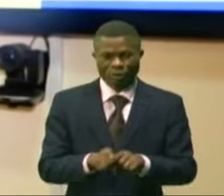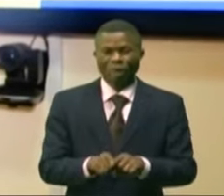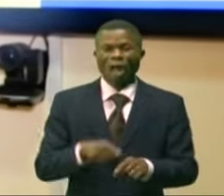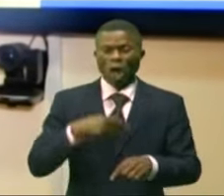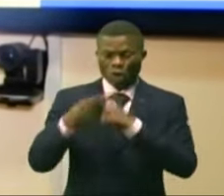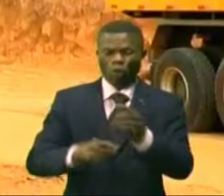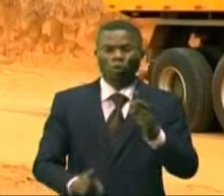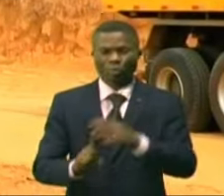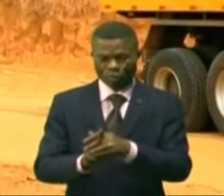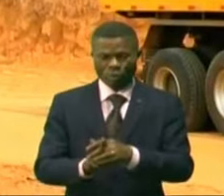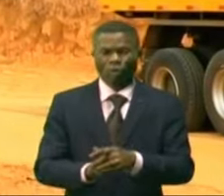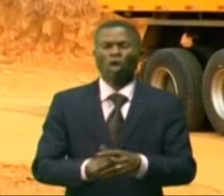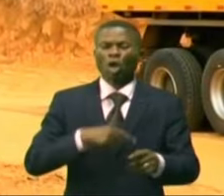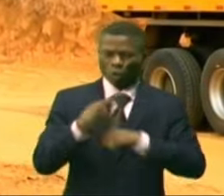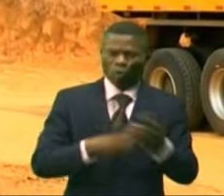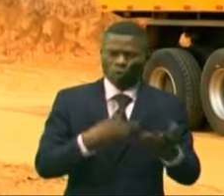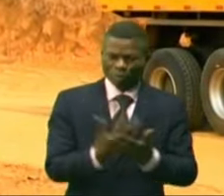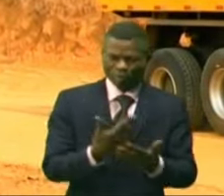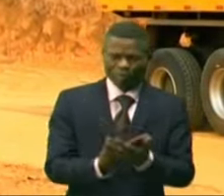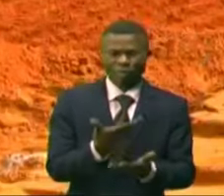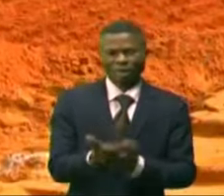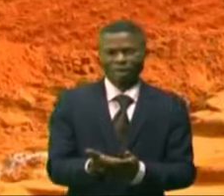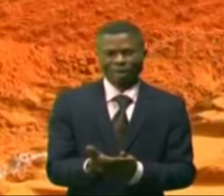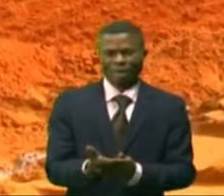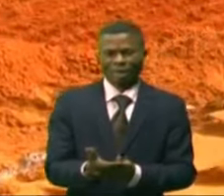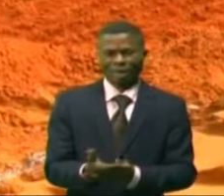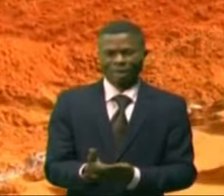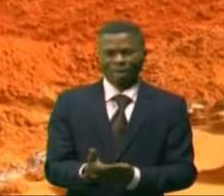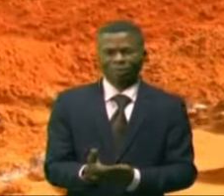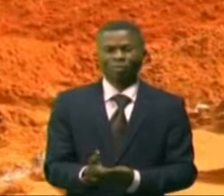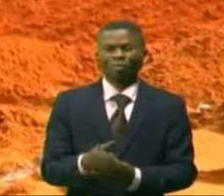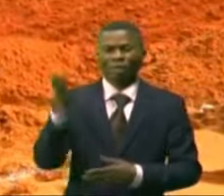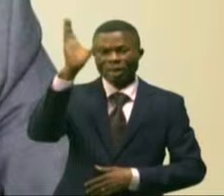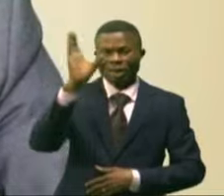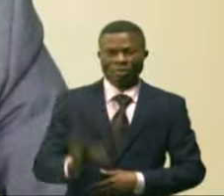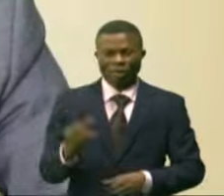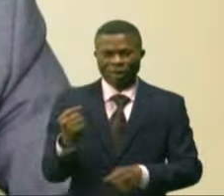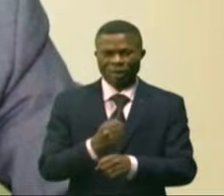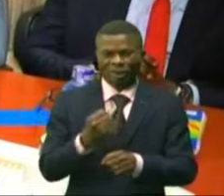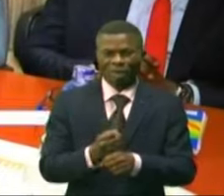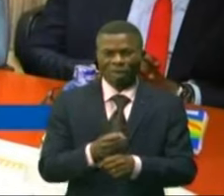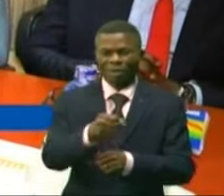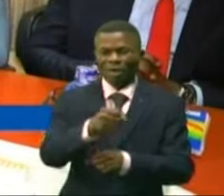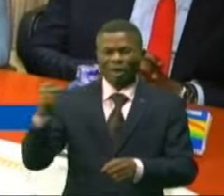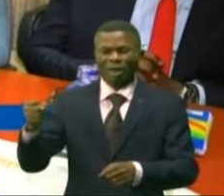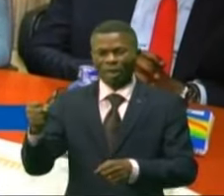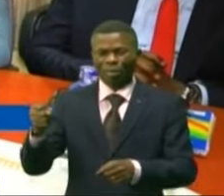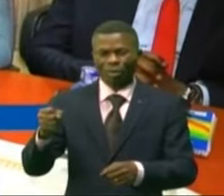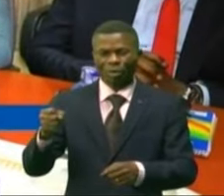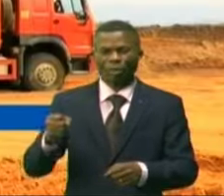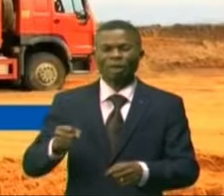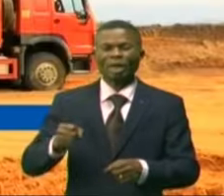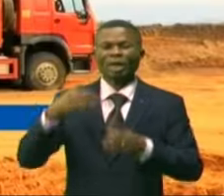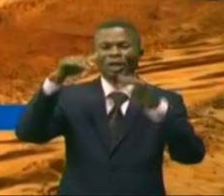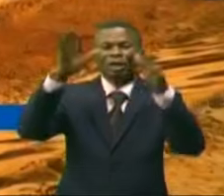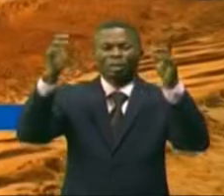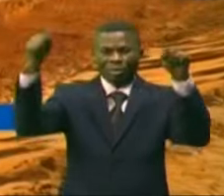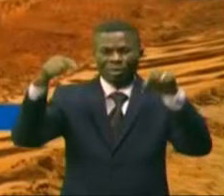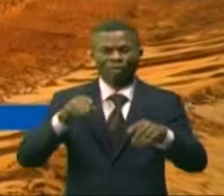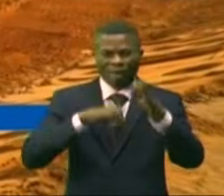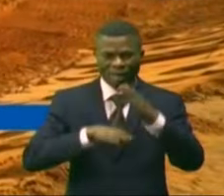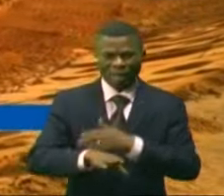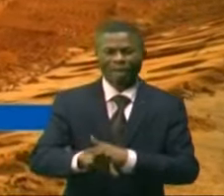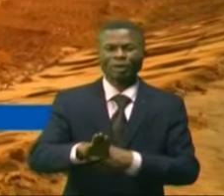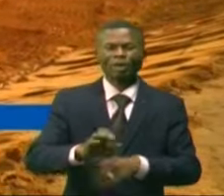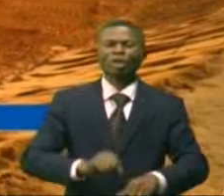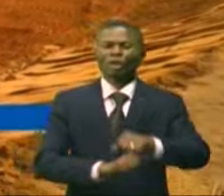lancés, aussitôt commencés. Le Congo central voudrait jouer son rôle de porte d'entrée du pays et la CGT aura toujours